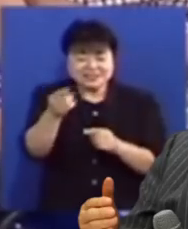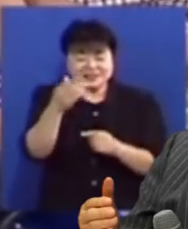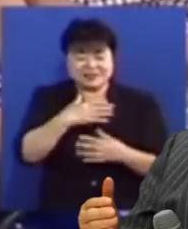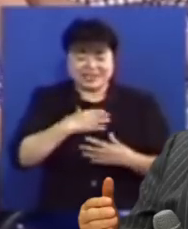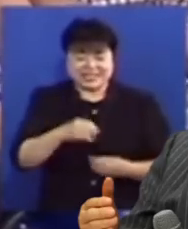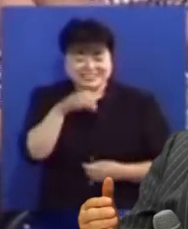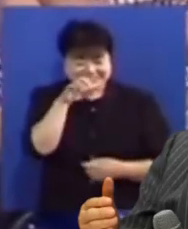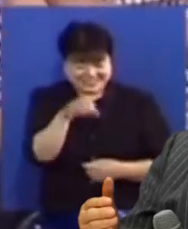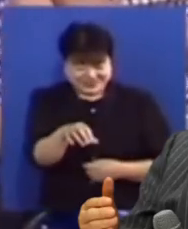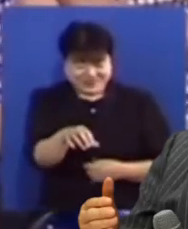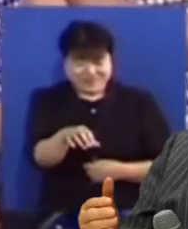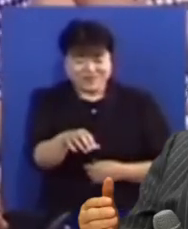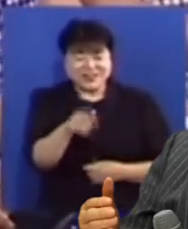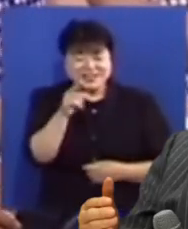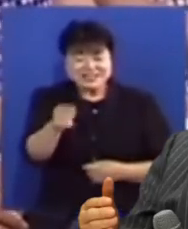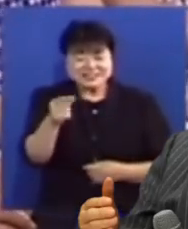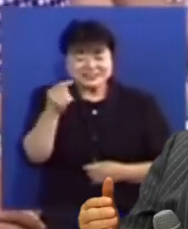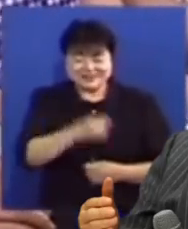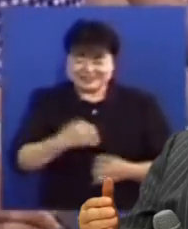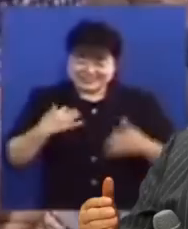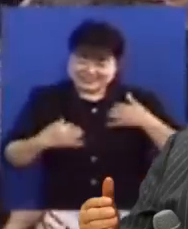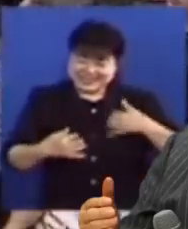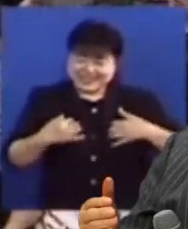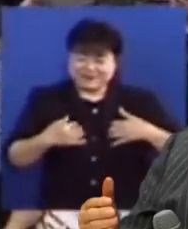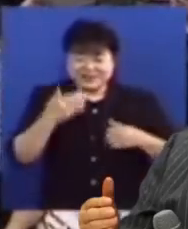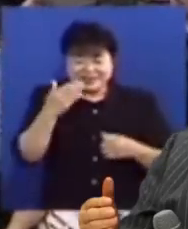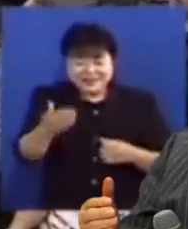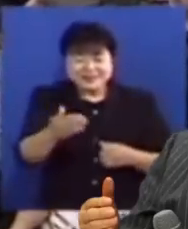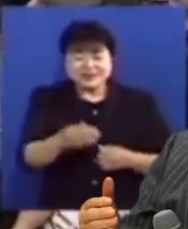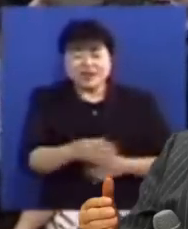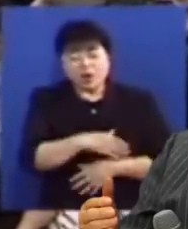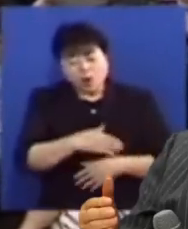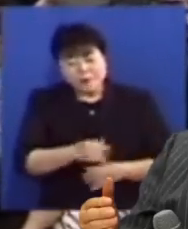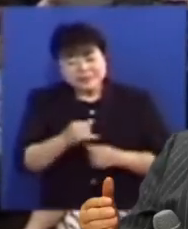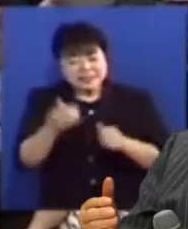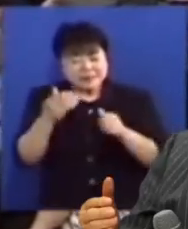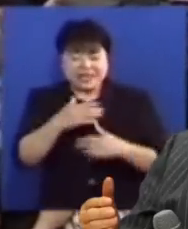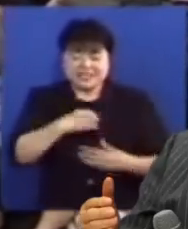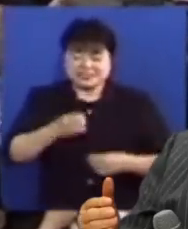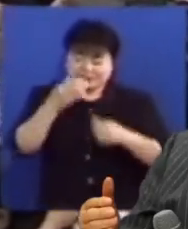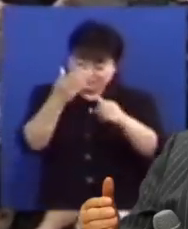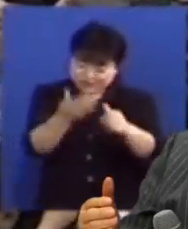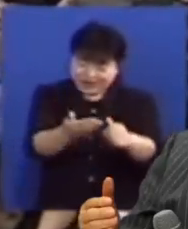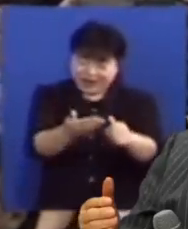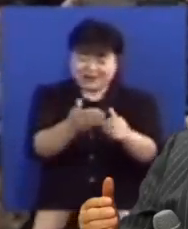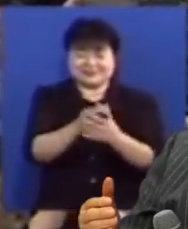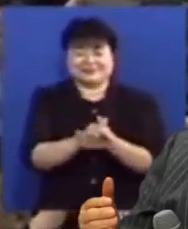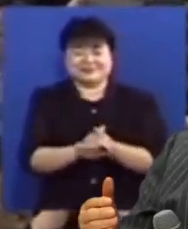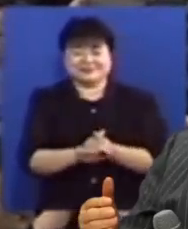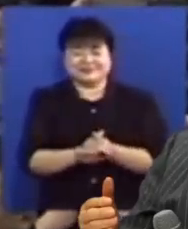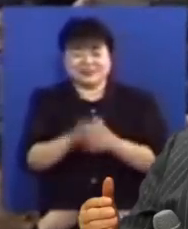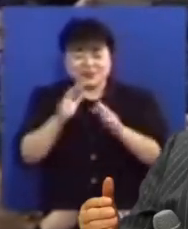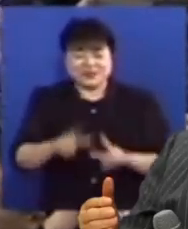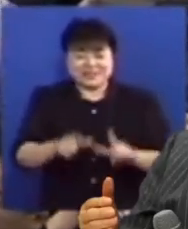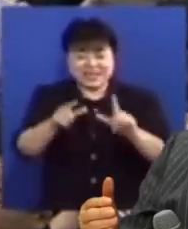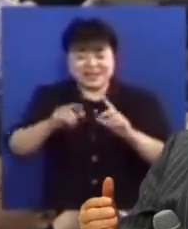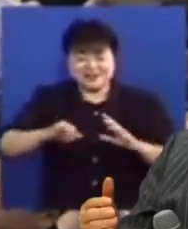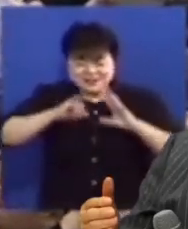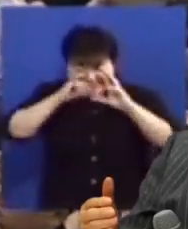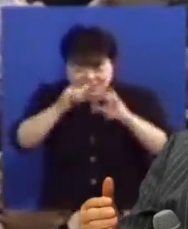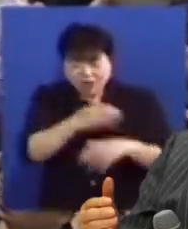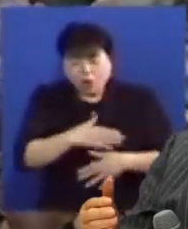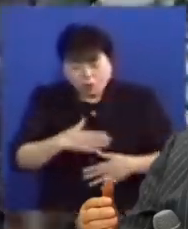이것이 너의 안식이요 이것이 너의 상쾌함이니 너의 곤비한 자에게 안식을 주라 오늘날 세상은